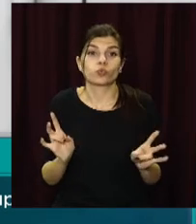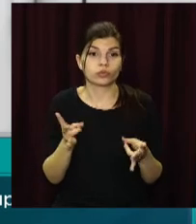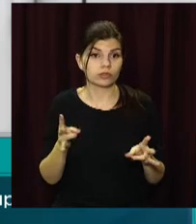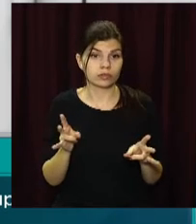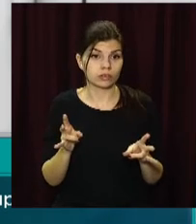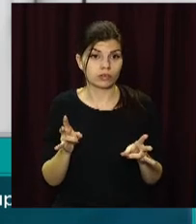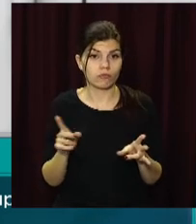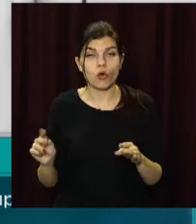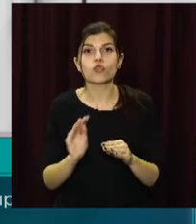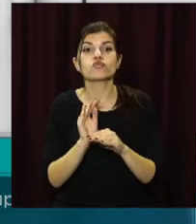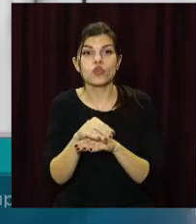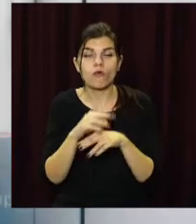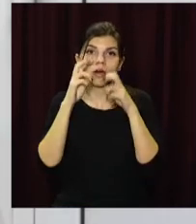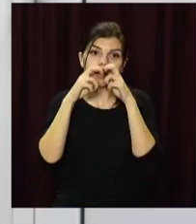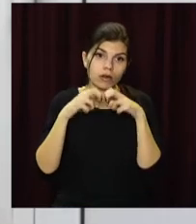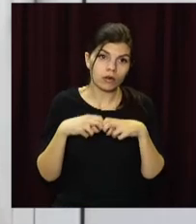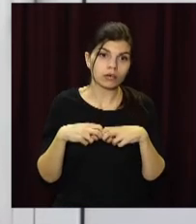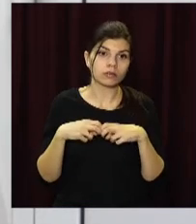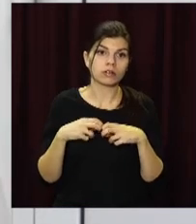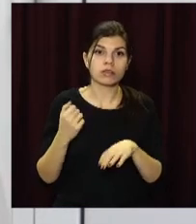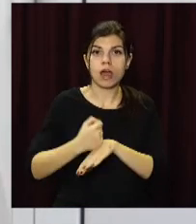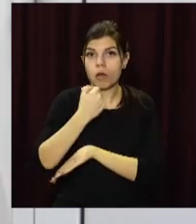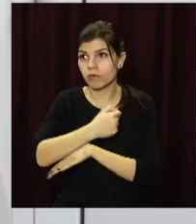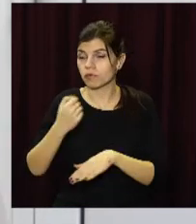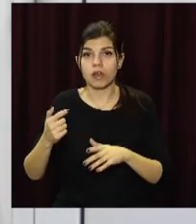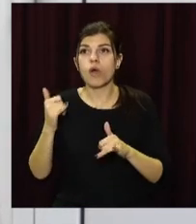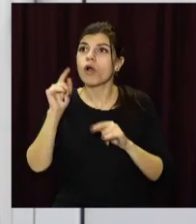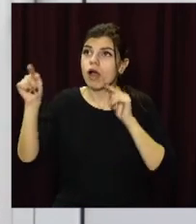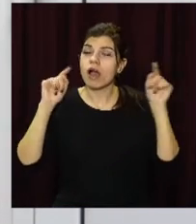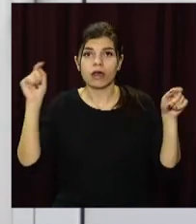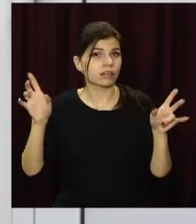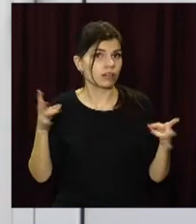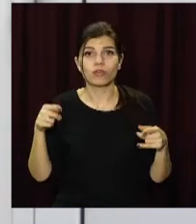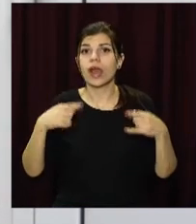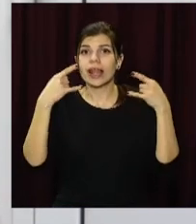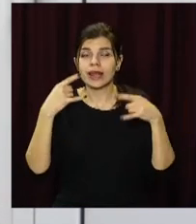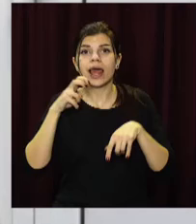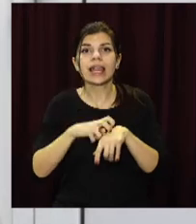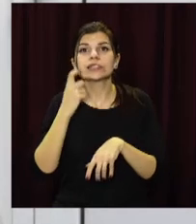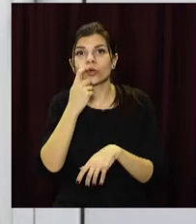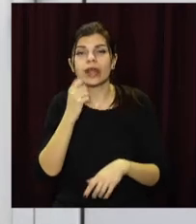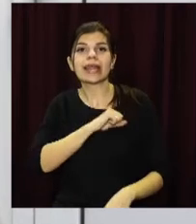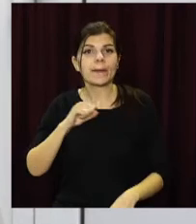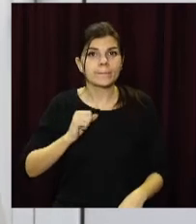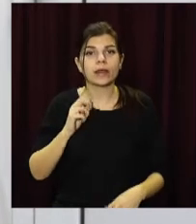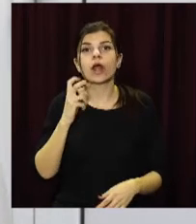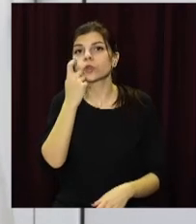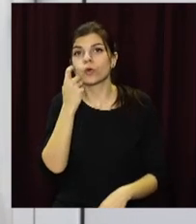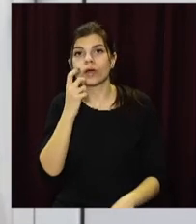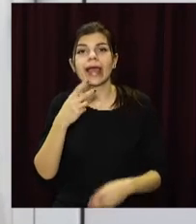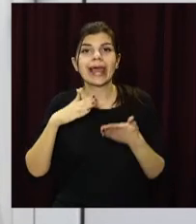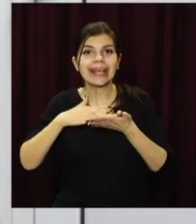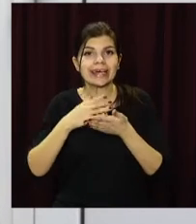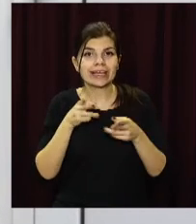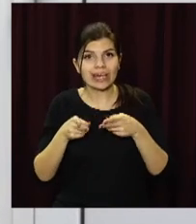додаткове обслідування направляти. У нас є рентген, у нас лікар-стоматолог-терапевт, лікар-стоматолог